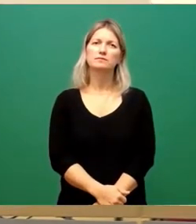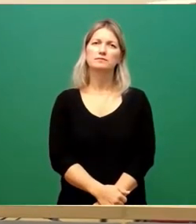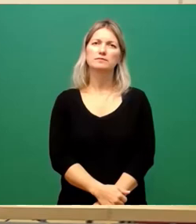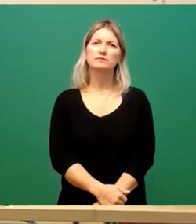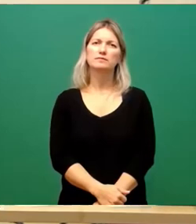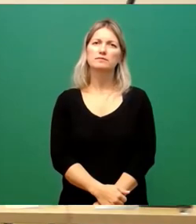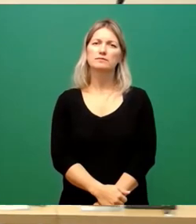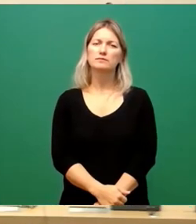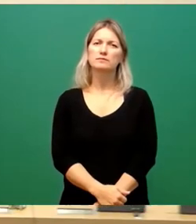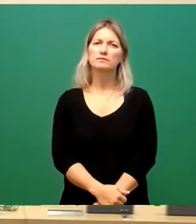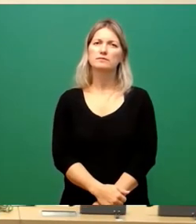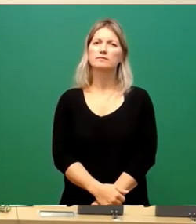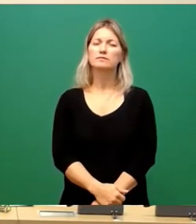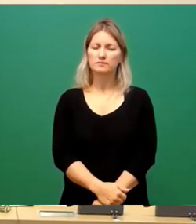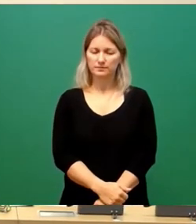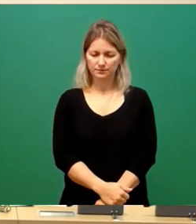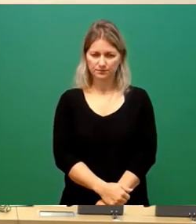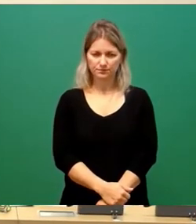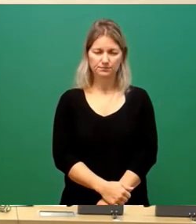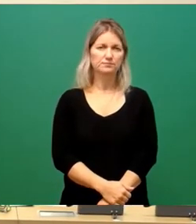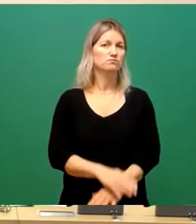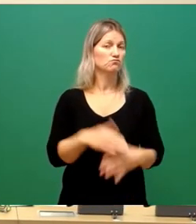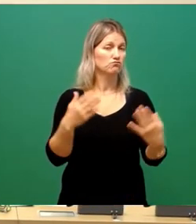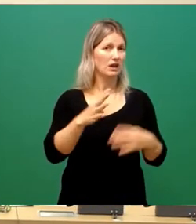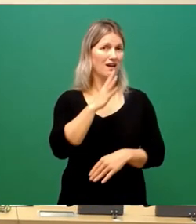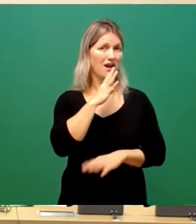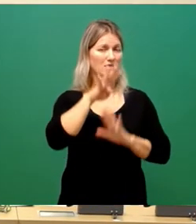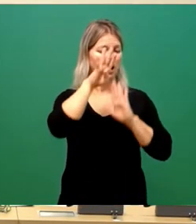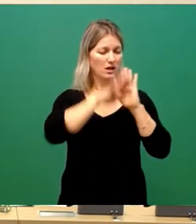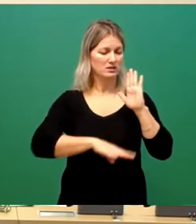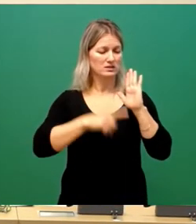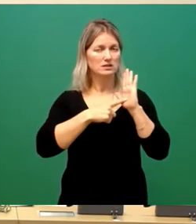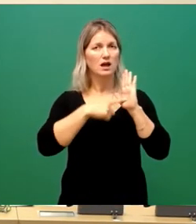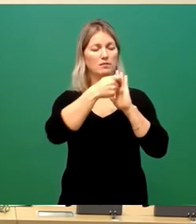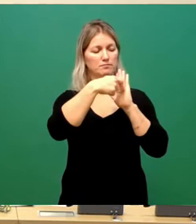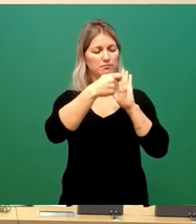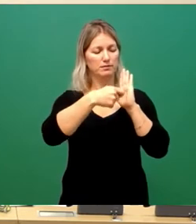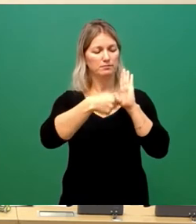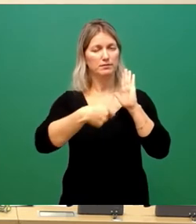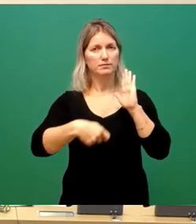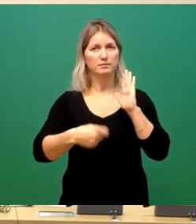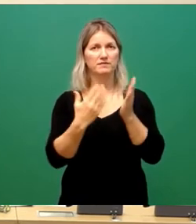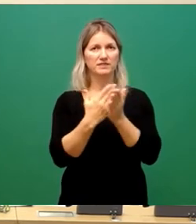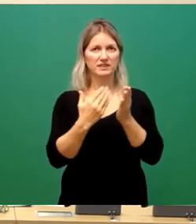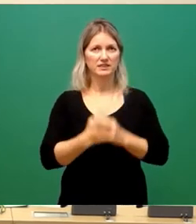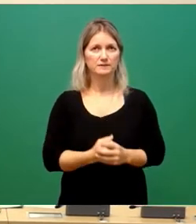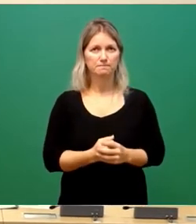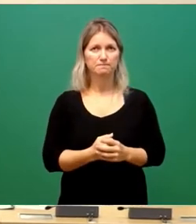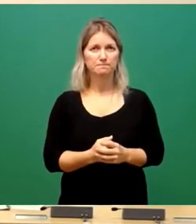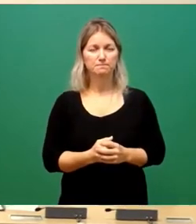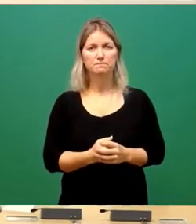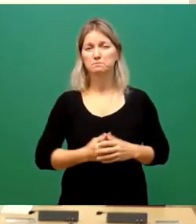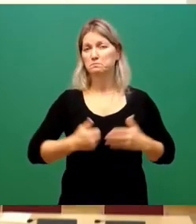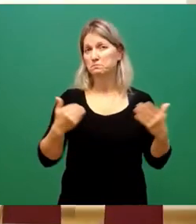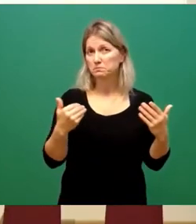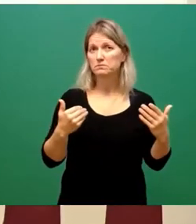So, damit scheint die Rednerliste erstmal abgearbeitet zu sein. Und vielleicht gestatten Sie mir nach ein